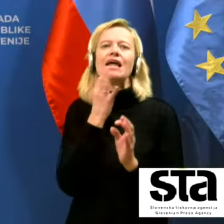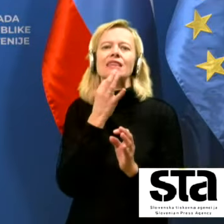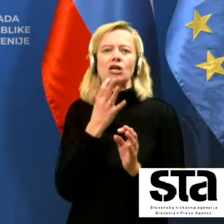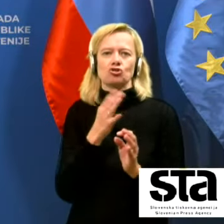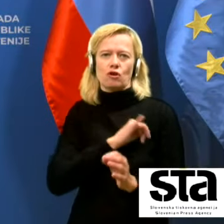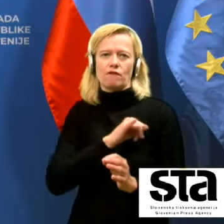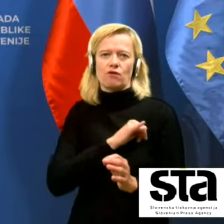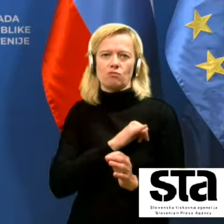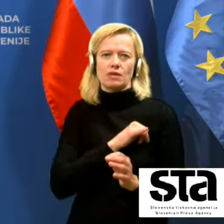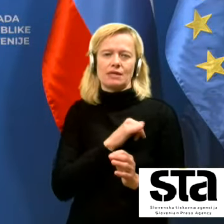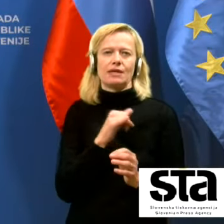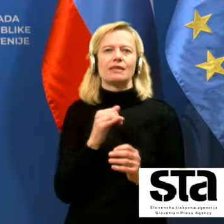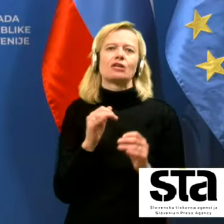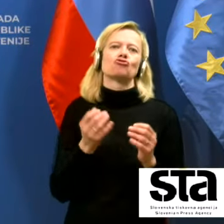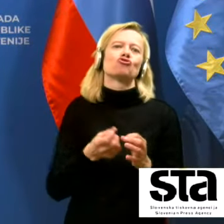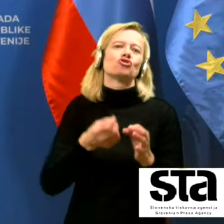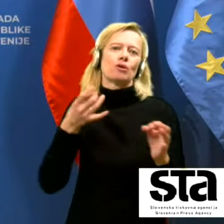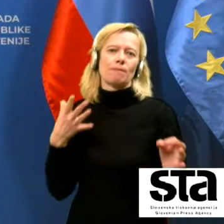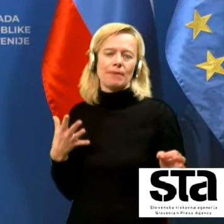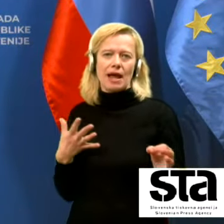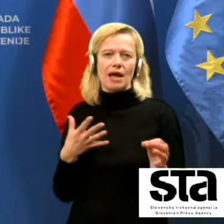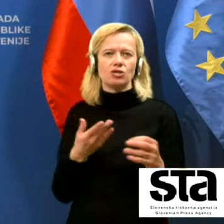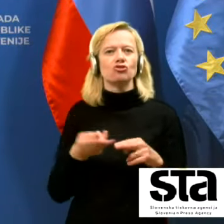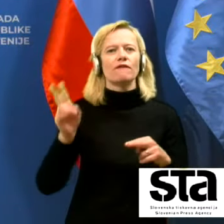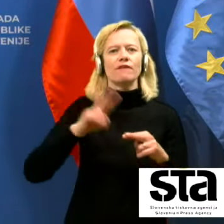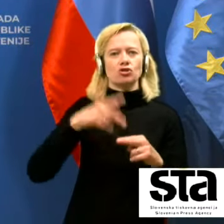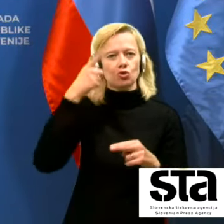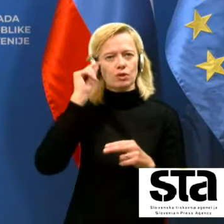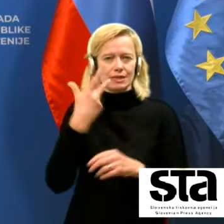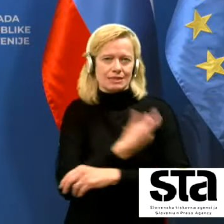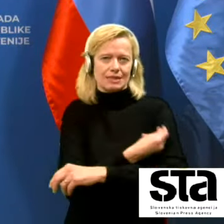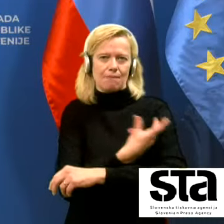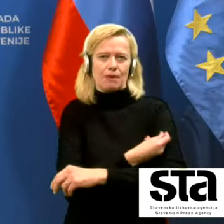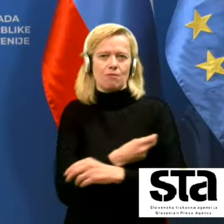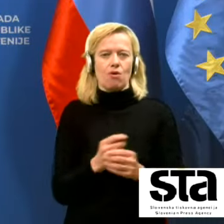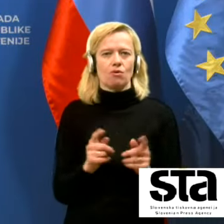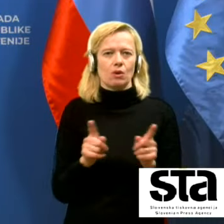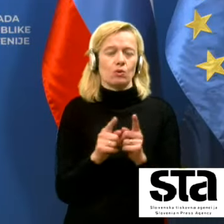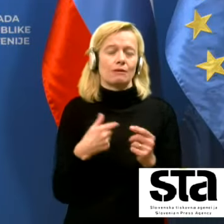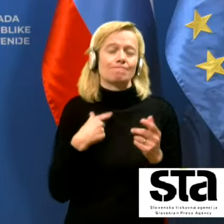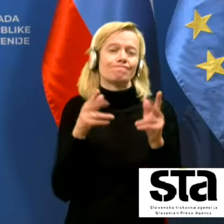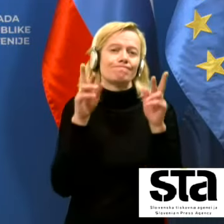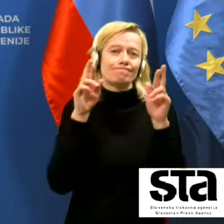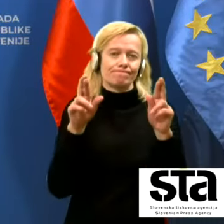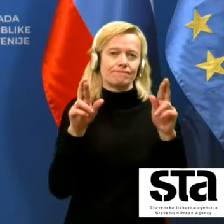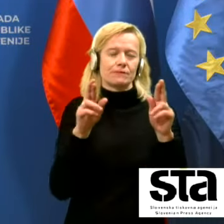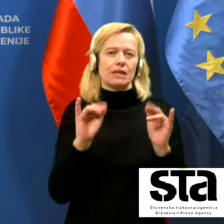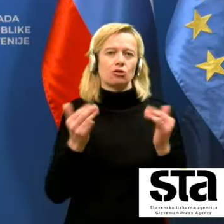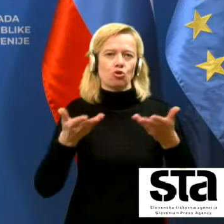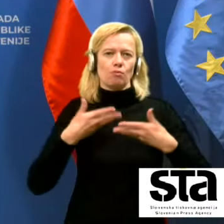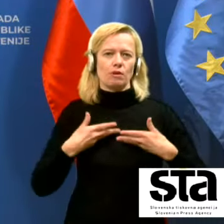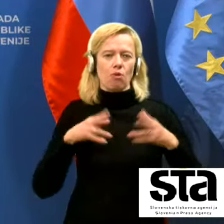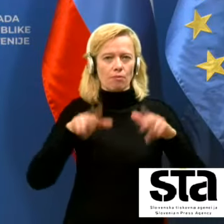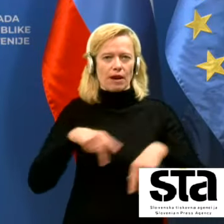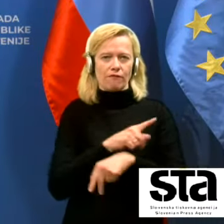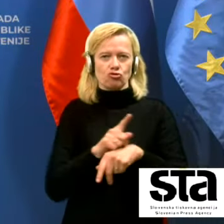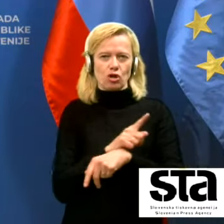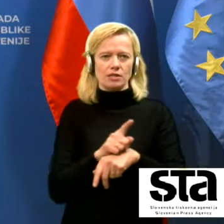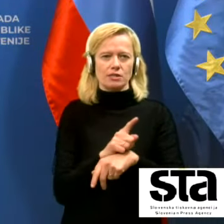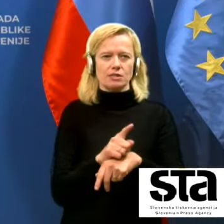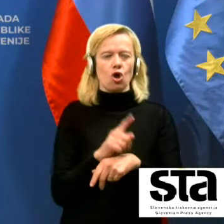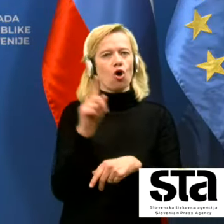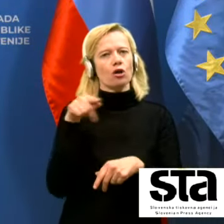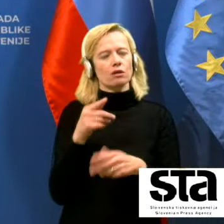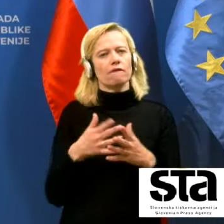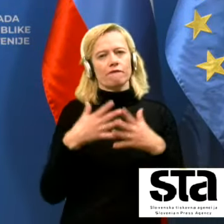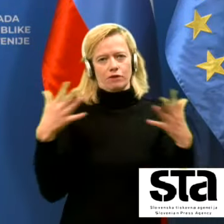čim več ljudi, sveda, čim hitreje cepimo, tako da držimo pesti, sveda, da jih dobimo pravočasno in